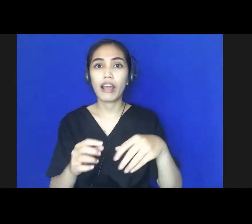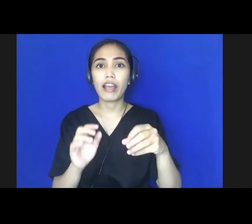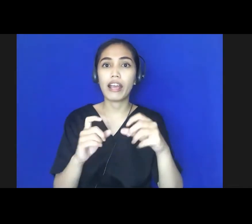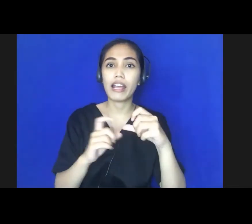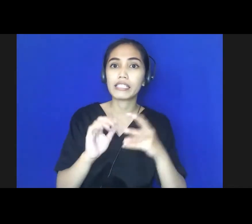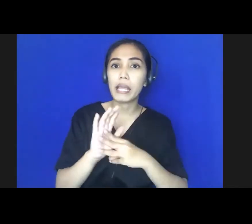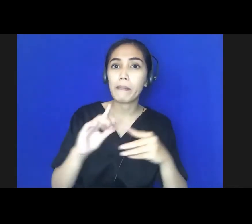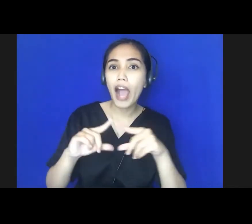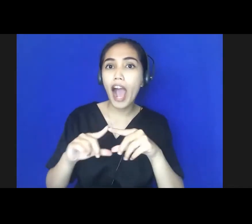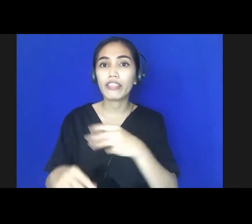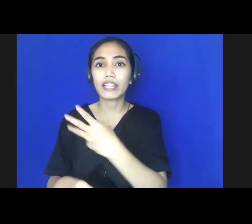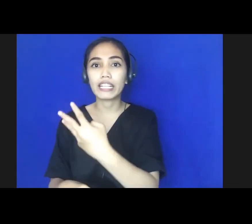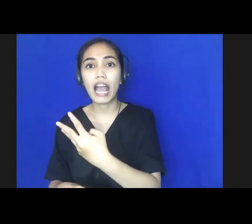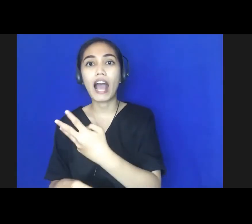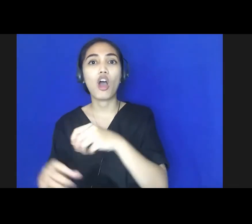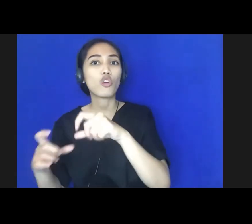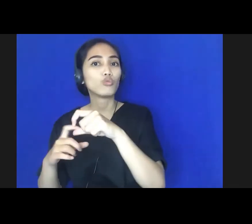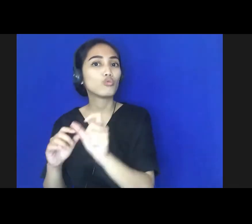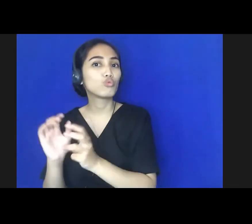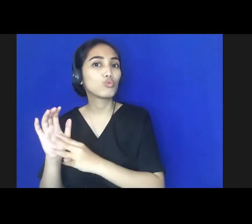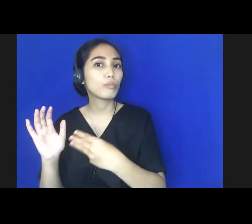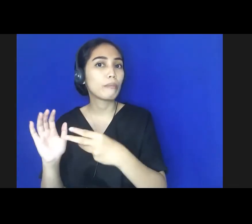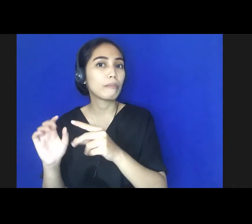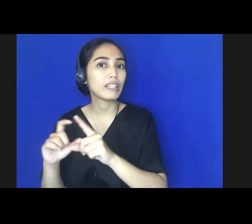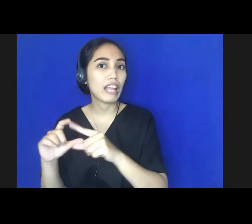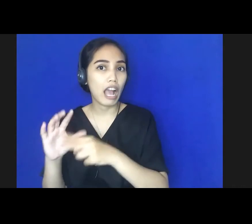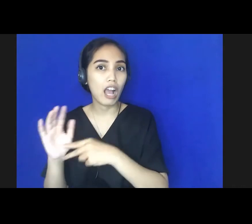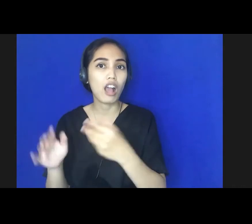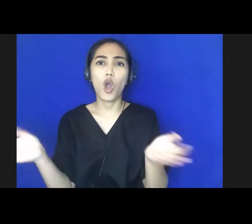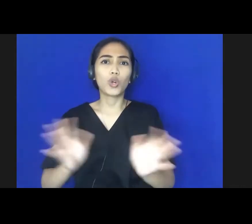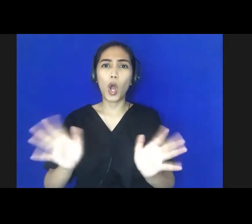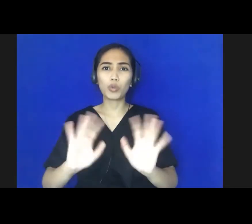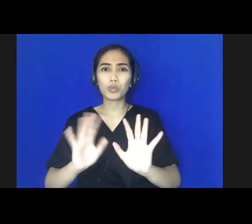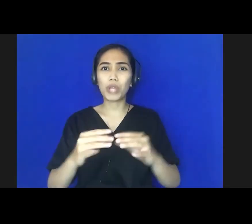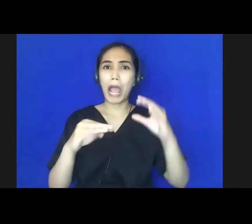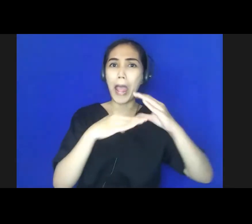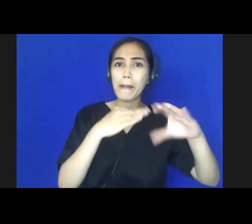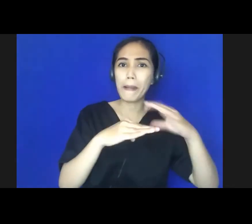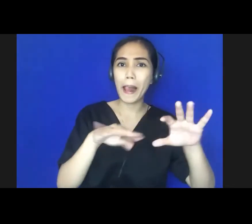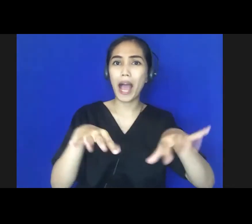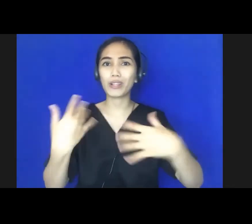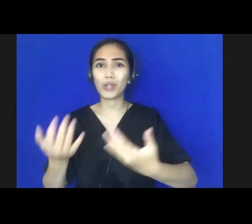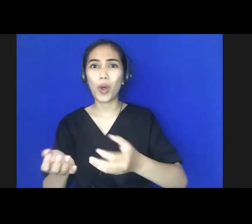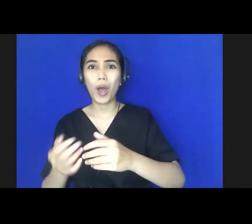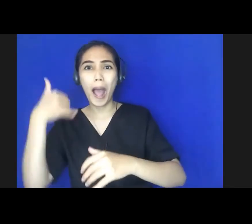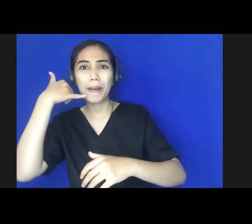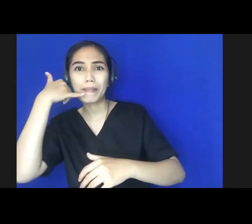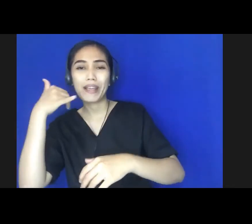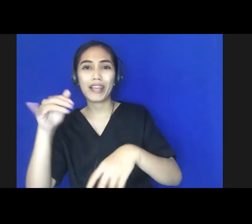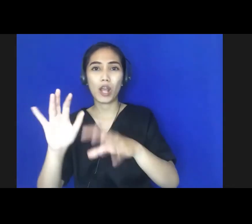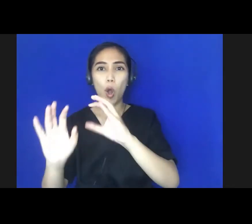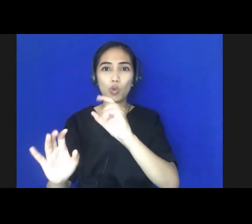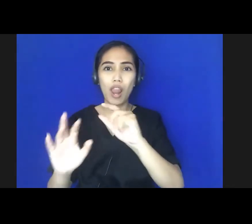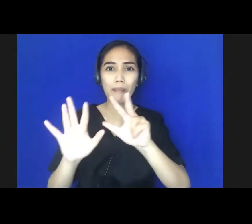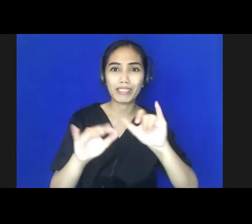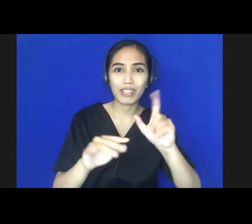itu saja. Dan tidak perlu menaruh email, atau nomor handphone, dan sebagainya. Karena kami sangat melindungi kerahsiaan